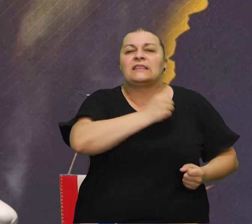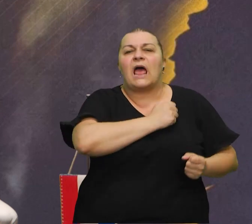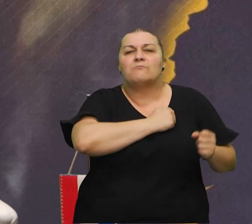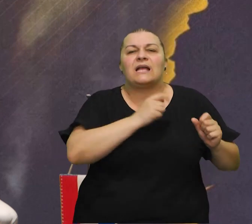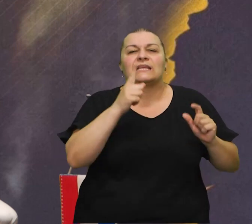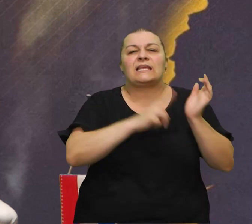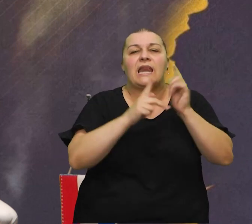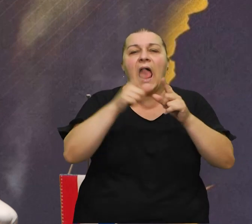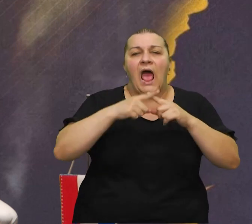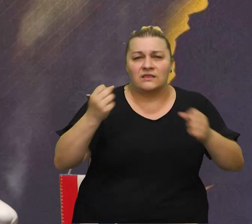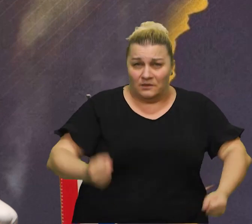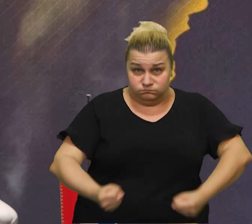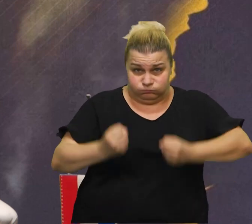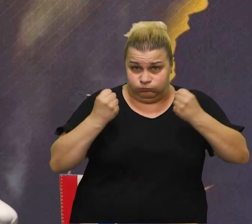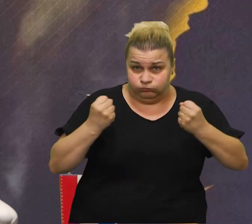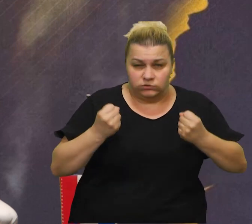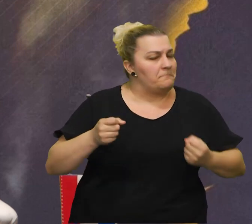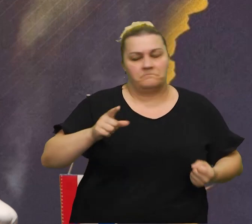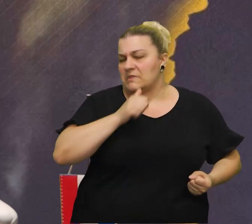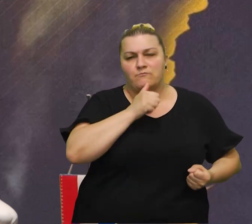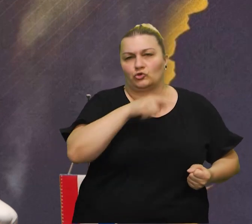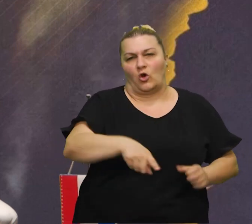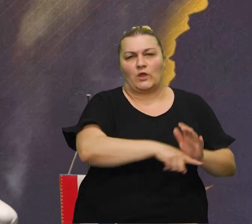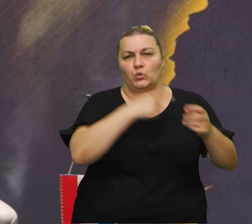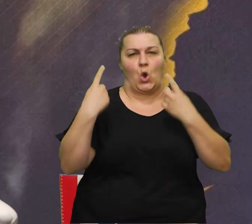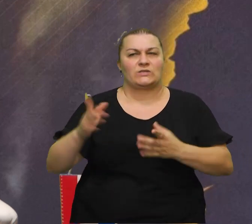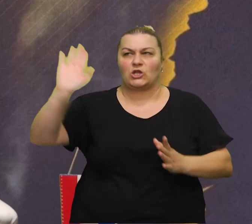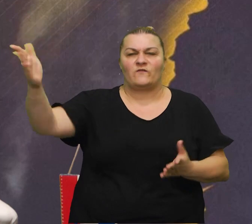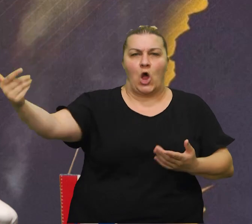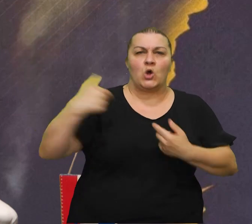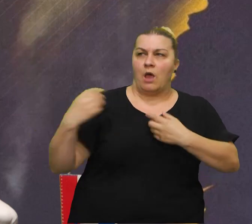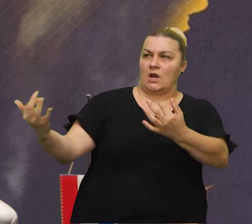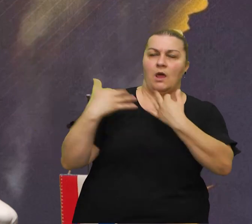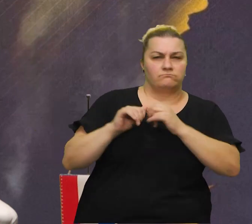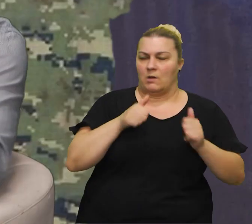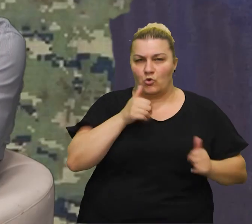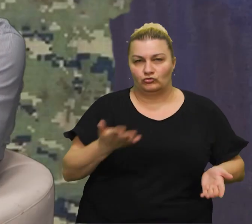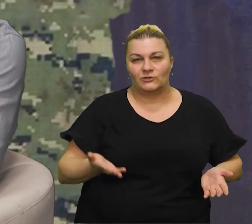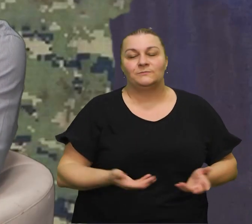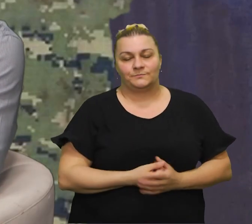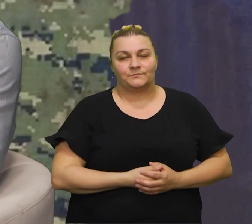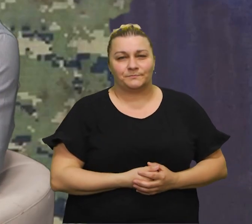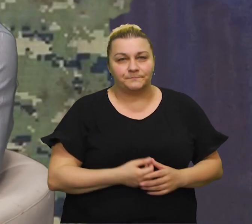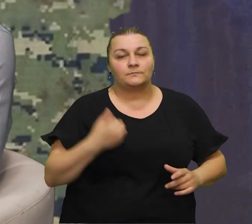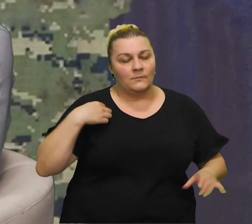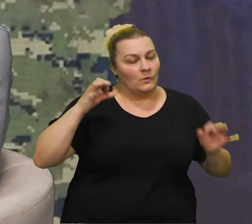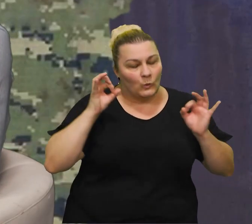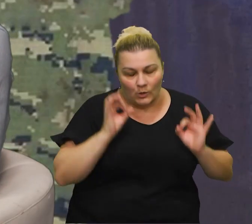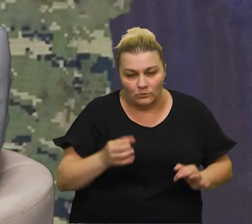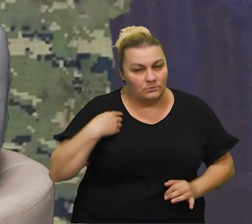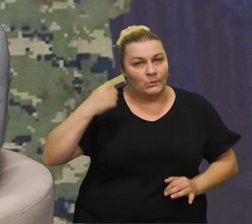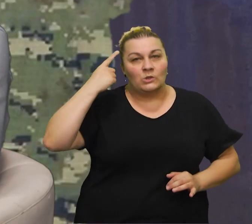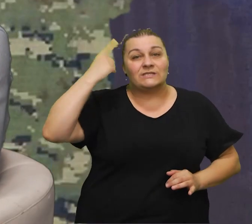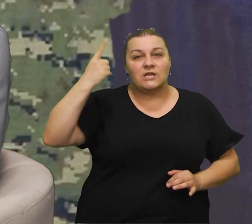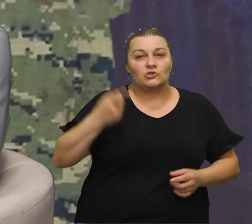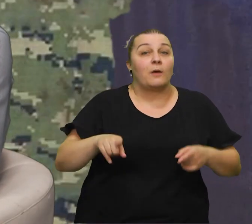dalmatijskoga, hrvatskoga, nećete tu dugo ostati. Da, do nas tada Ivice, sjećam se, točno kao da